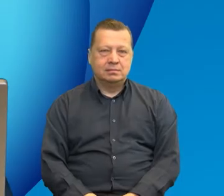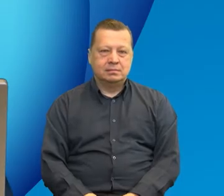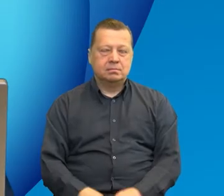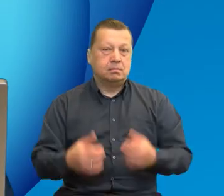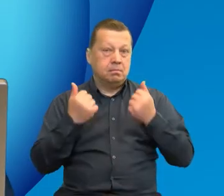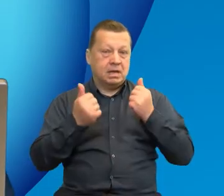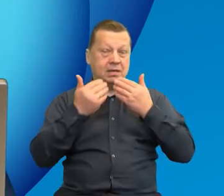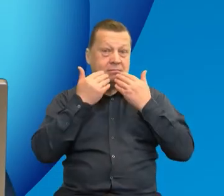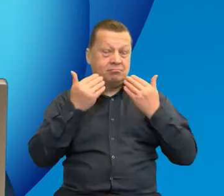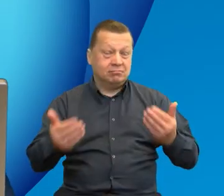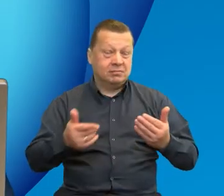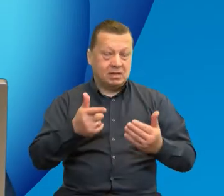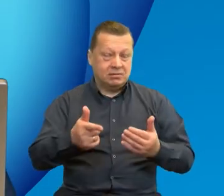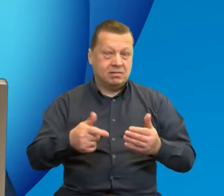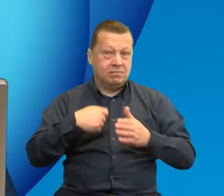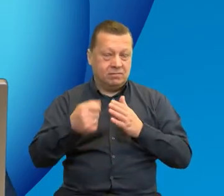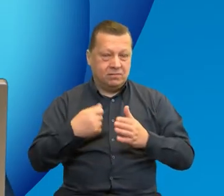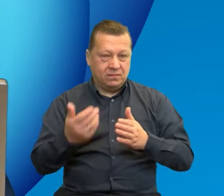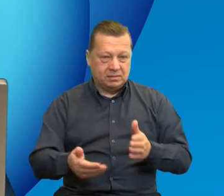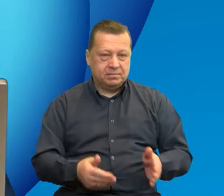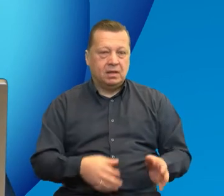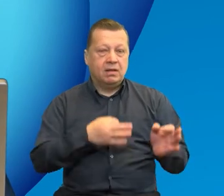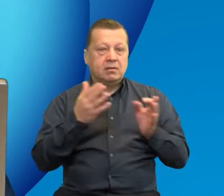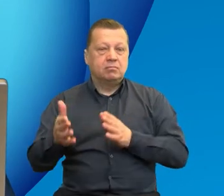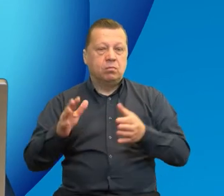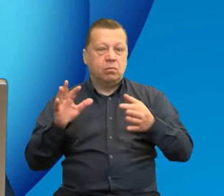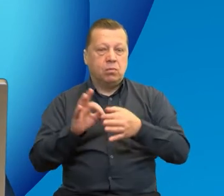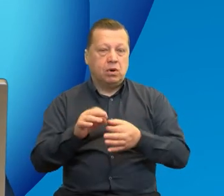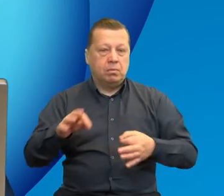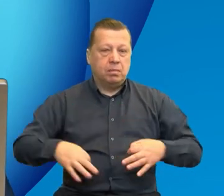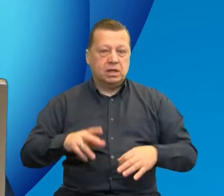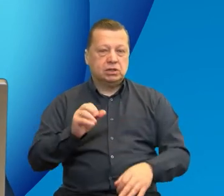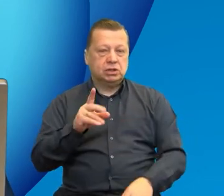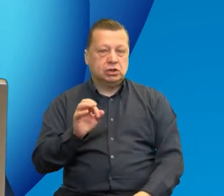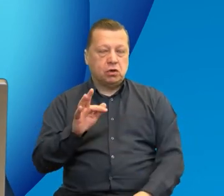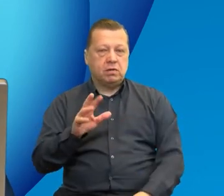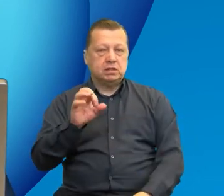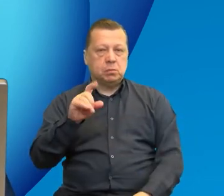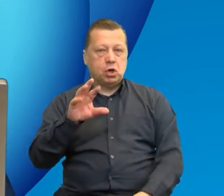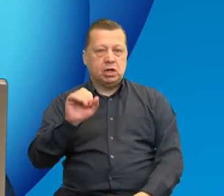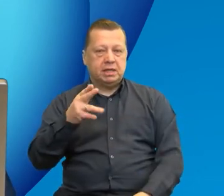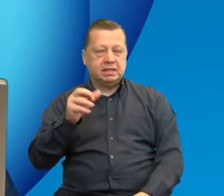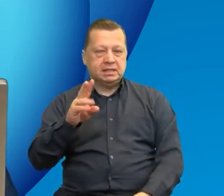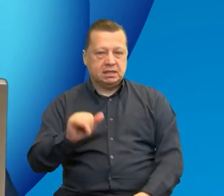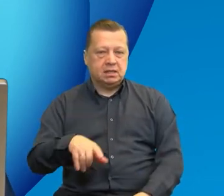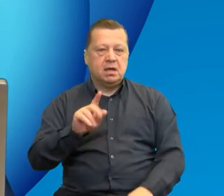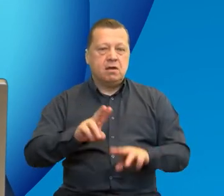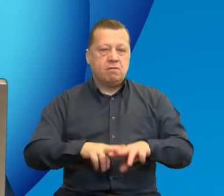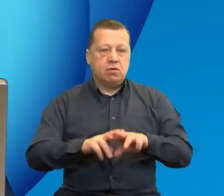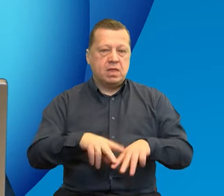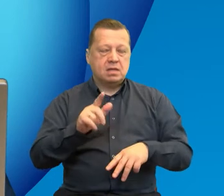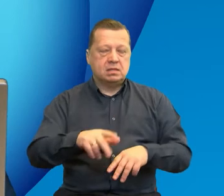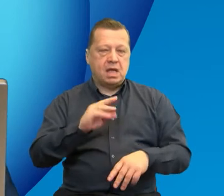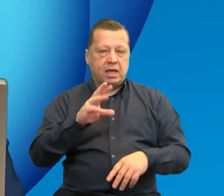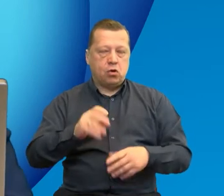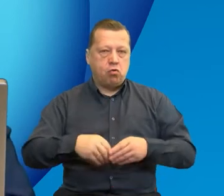Dziękujemy za emisję tego nagrania, a my już mamy połączenie z Panem Krzysztofem Smolnickim z Fundacji Ekologii z